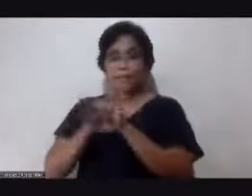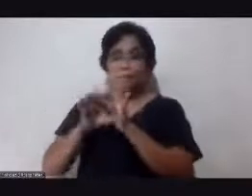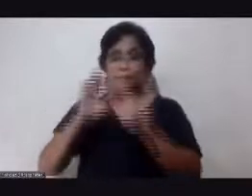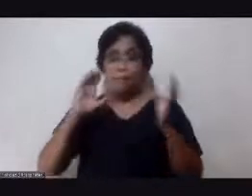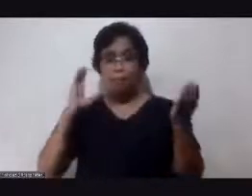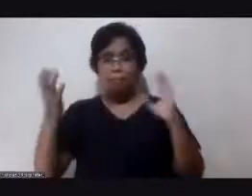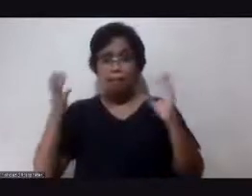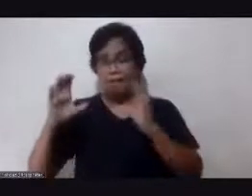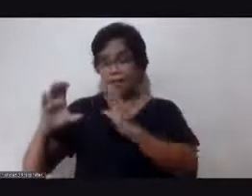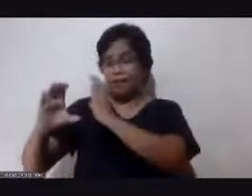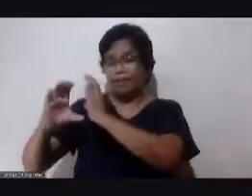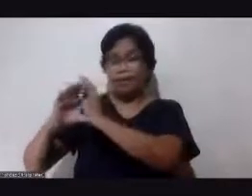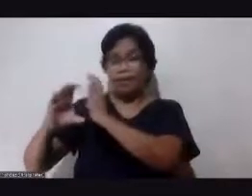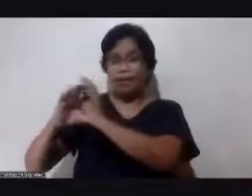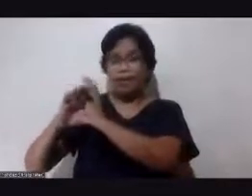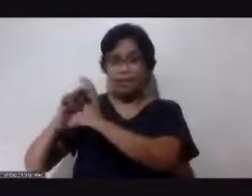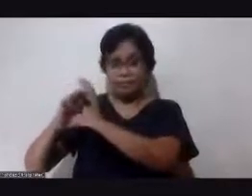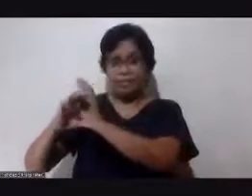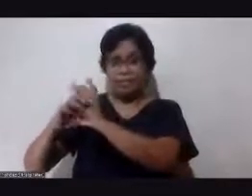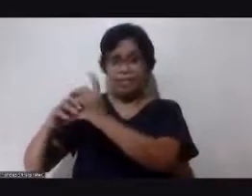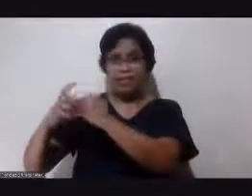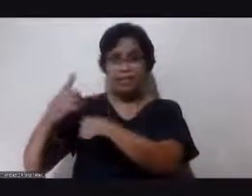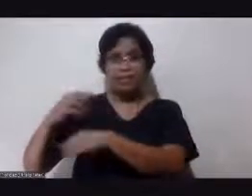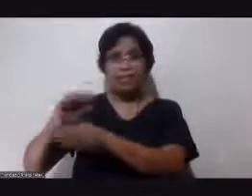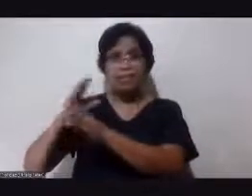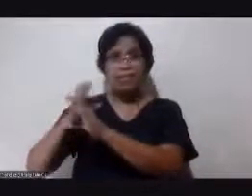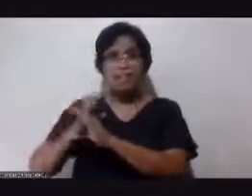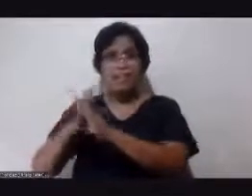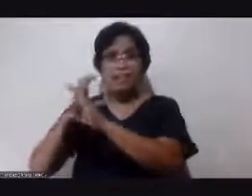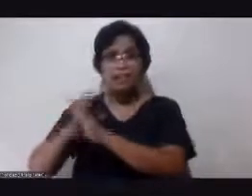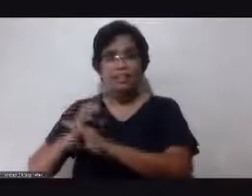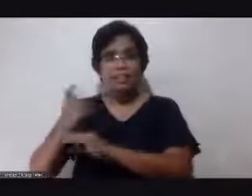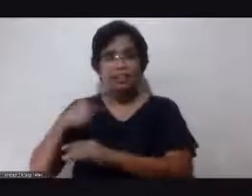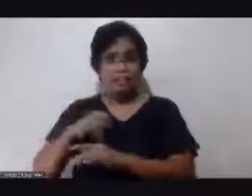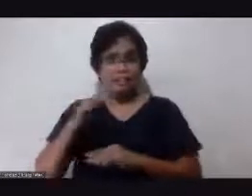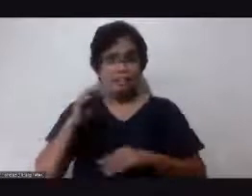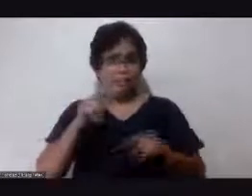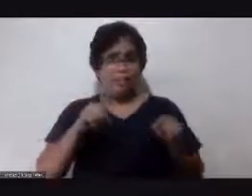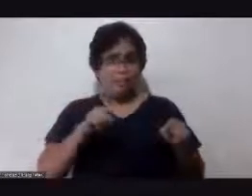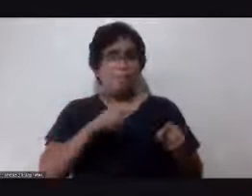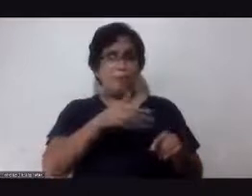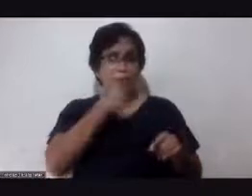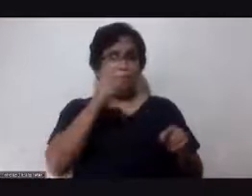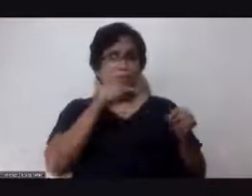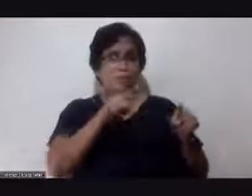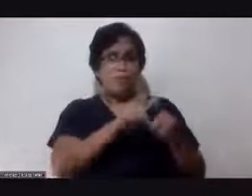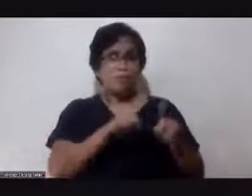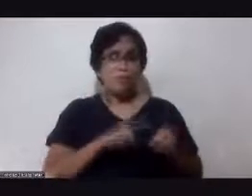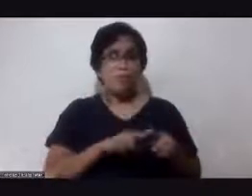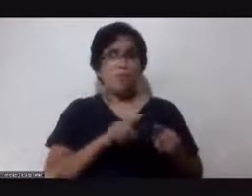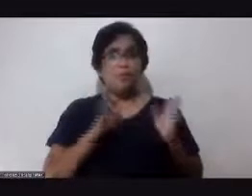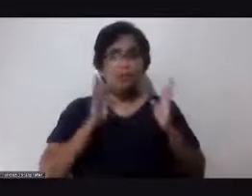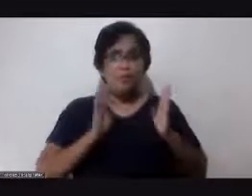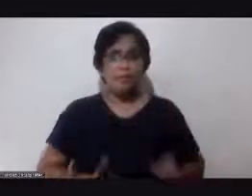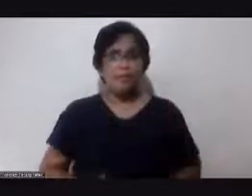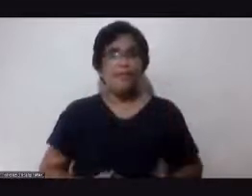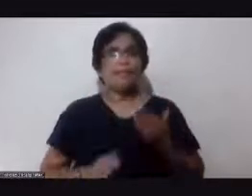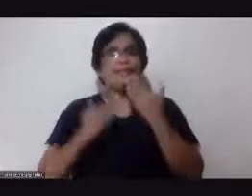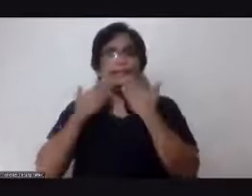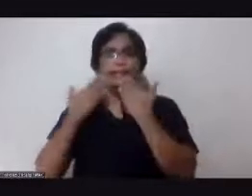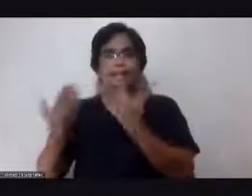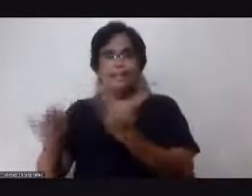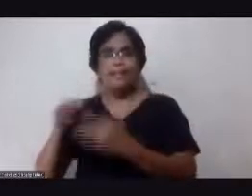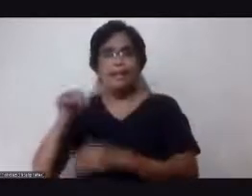yung kotse, iniingatan natin, yung katawan pa kaya natin. Yes. Yes. Maraming salamat si Sister Angelique